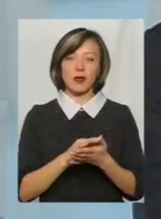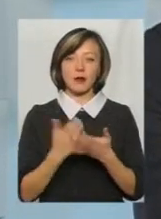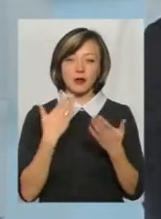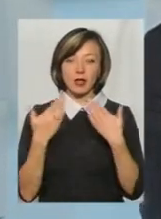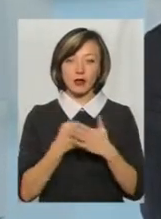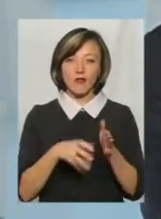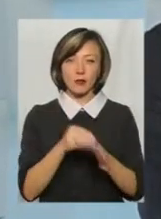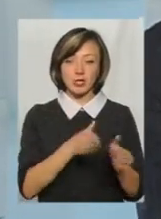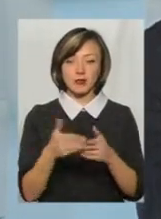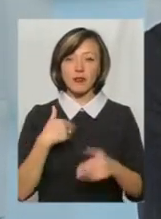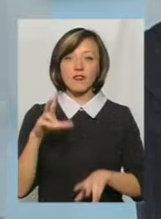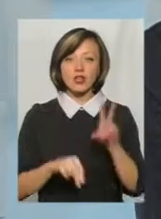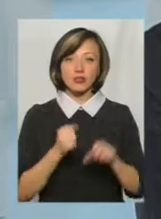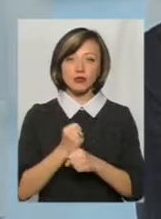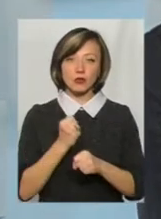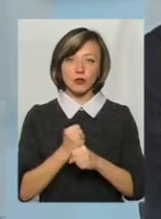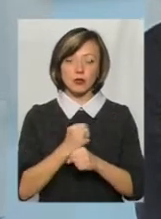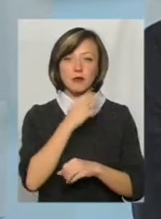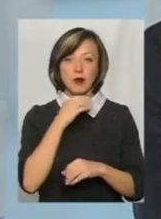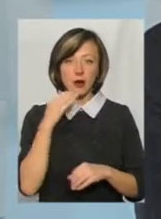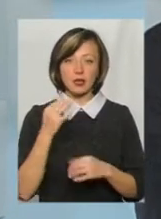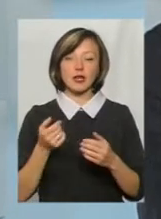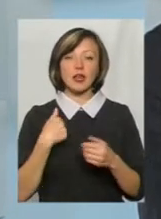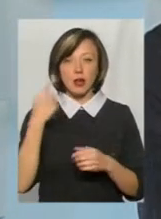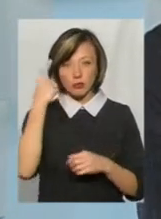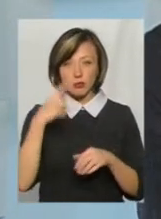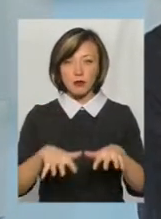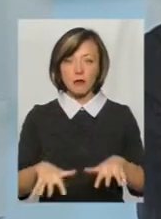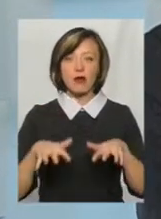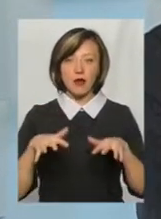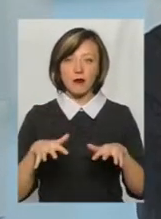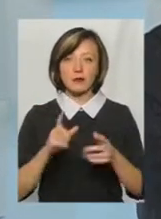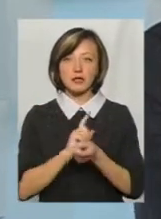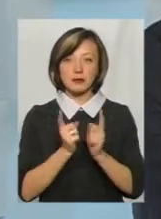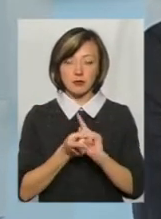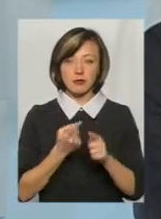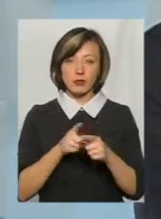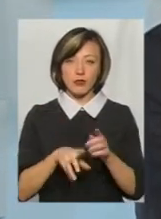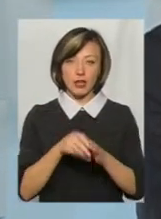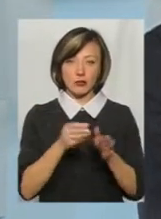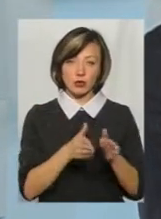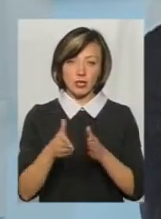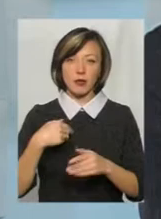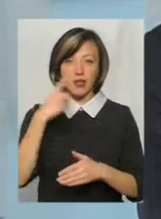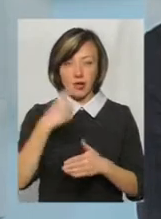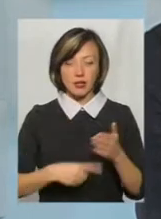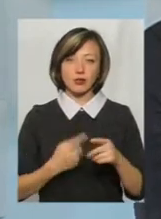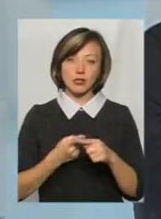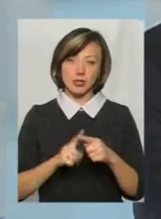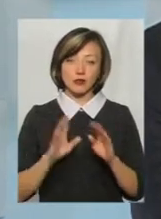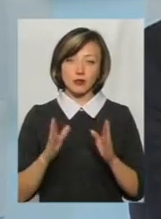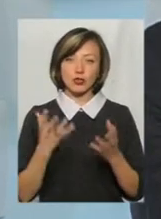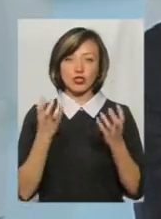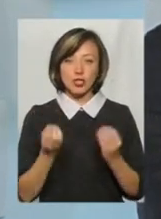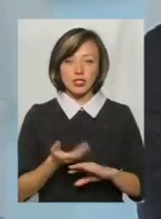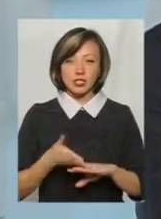Я вважаю, що зараз робиться багато. Я думаю, що парламент зміни ті виборчі системи. Я надійсню це. Хоча це буде ще